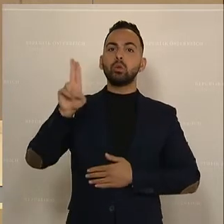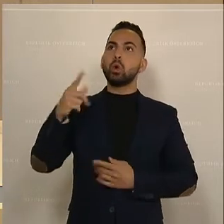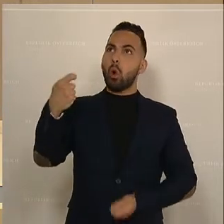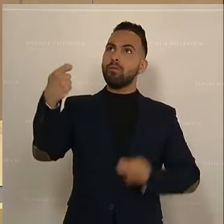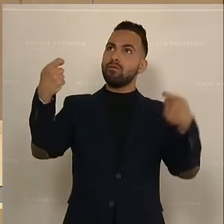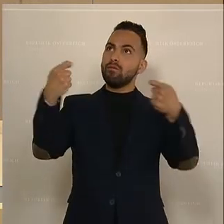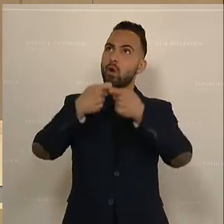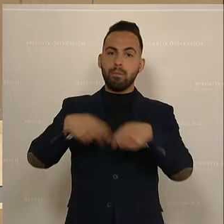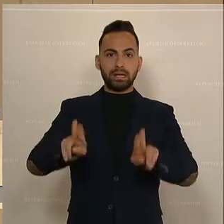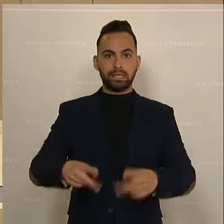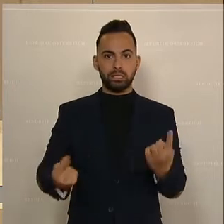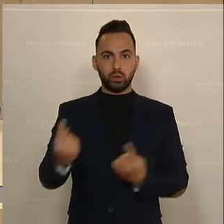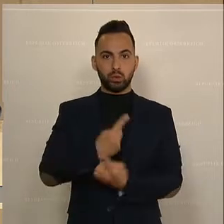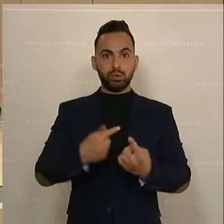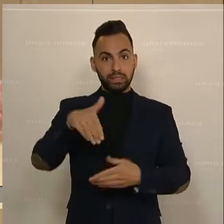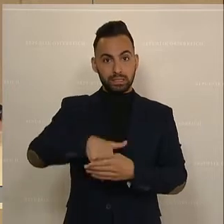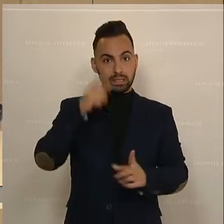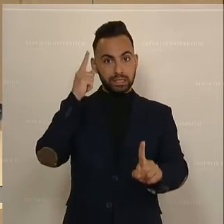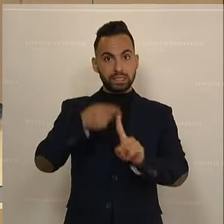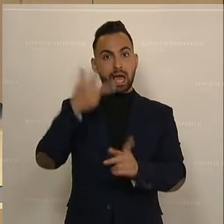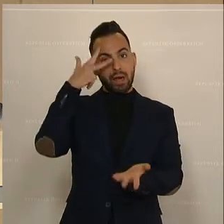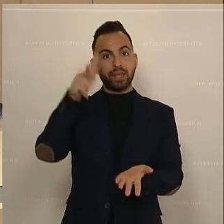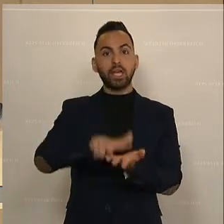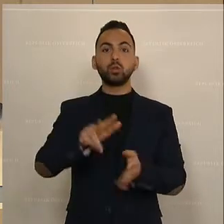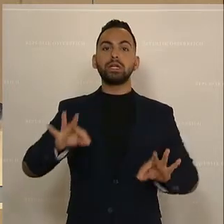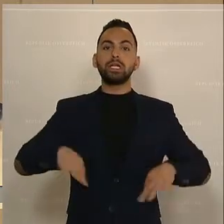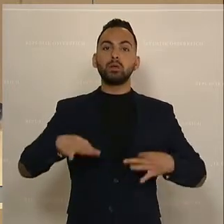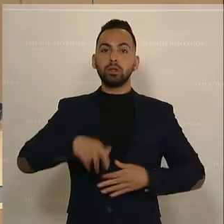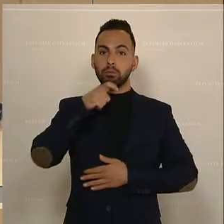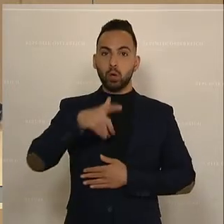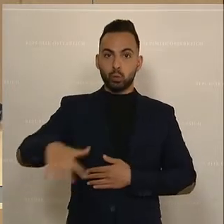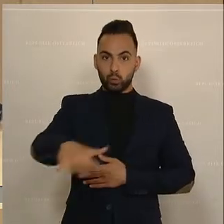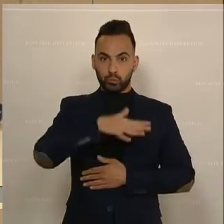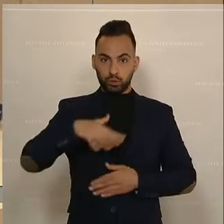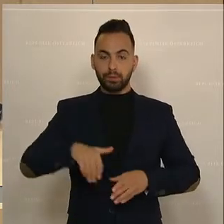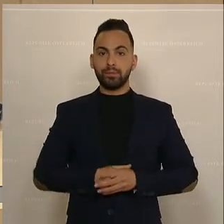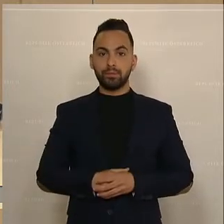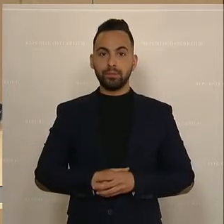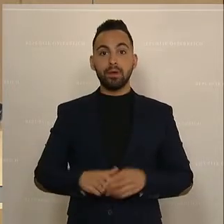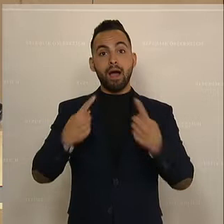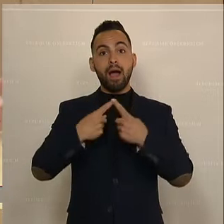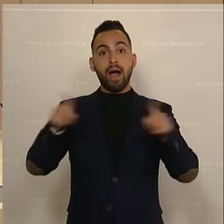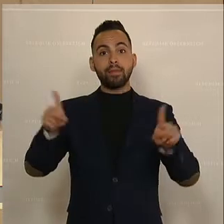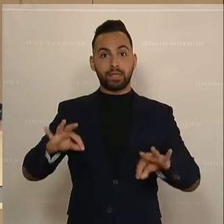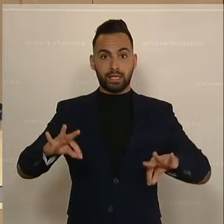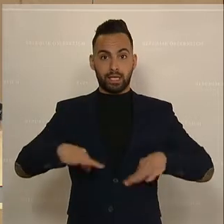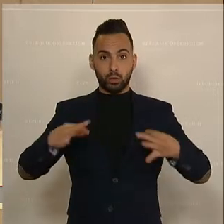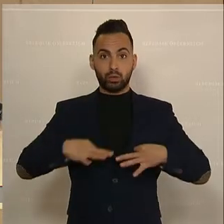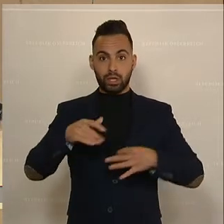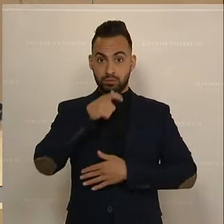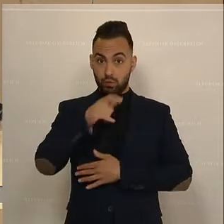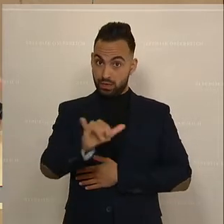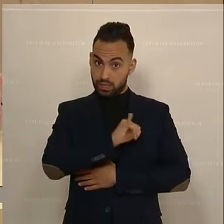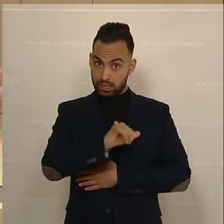Rechtslage in der Anerkennung dieser Gesundheitsberufe. Bei den anderen Gesundheitsberufen, das ist sehr interessant,